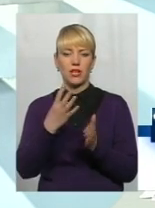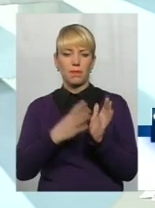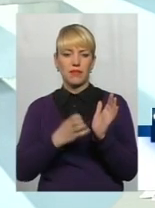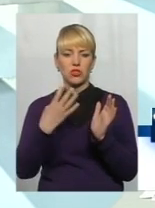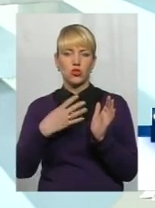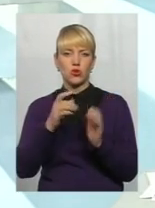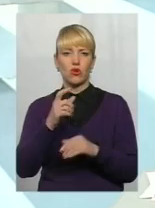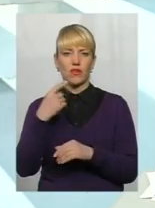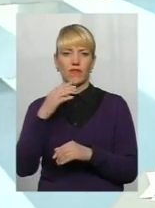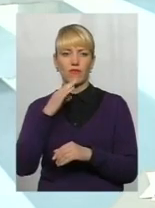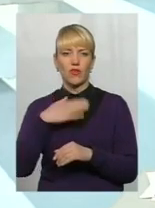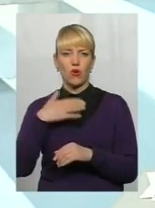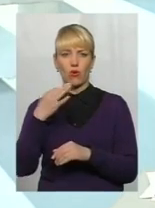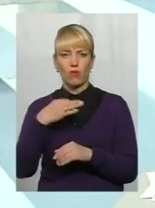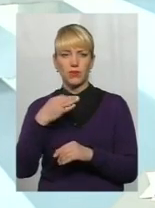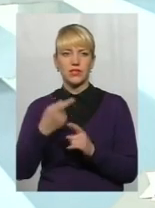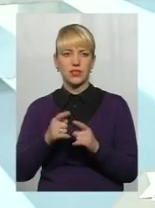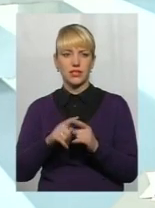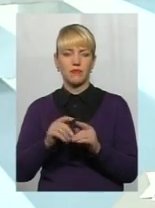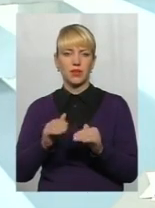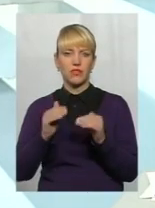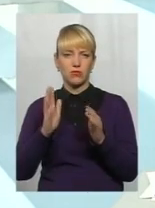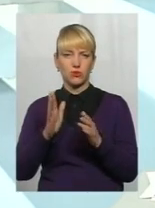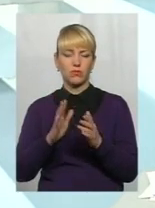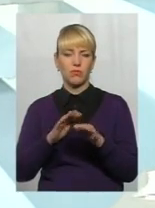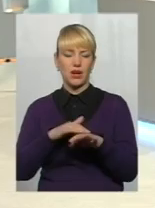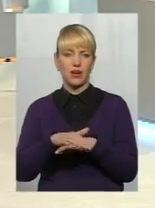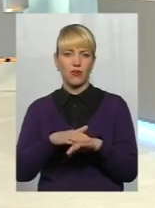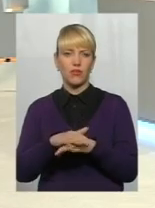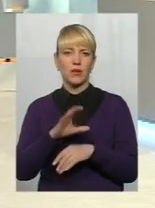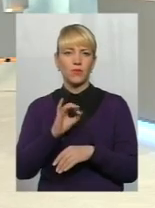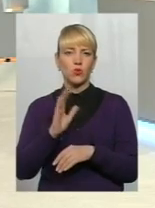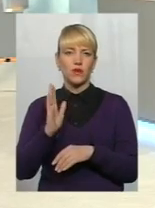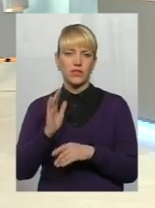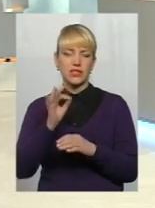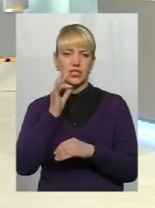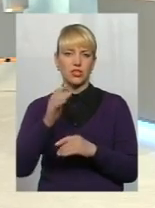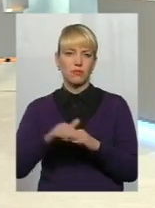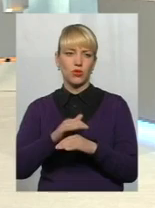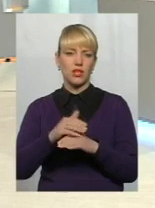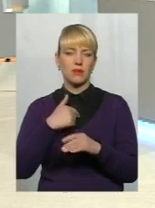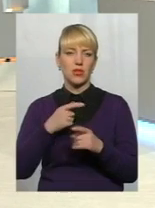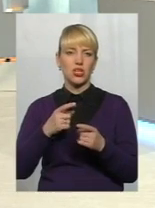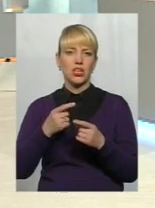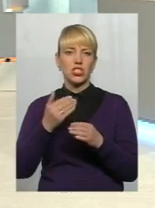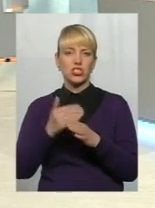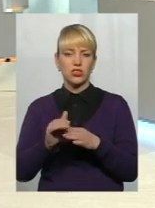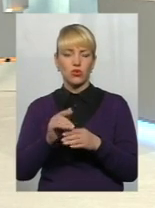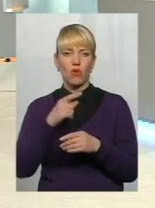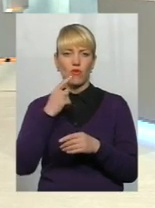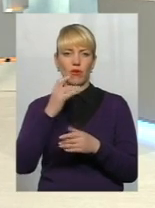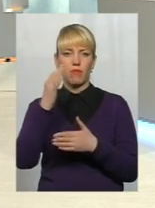області, і їм з 1 травня це підвищення було перераховано. Юлія Вікторівна, скажіть, будь ласка, ми частково зачепили в переліку